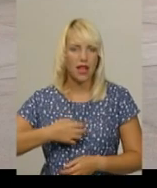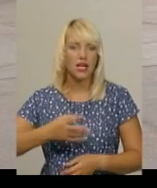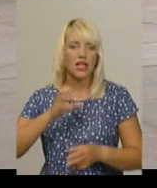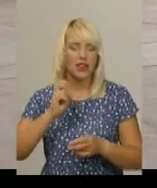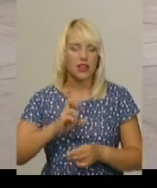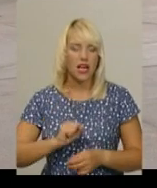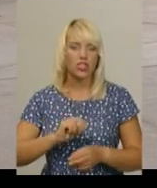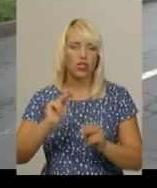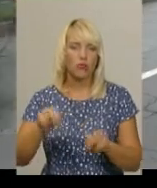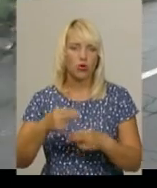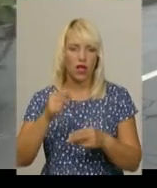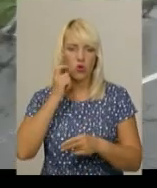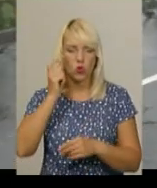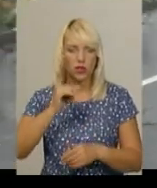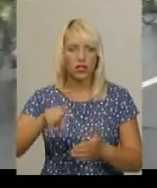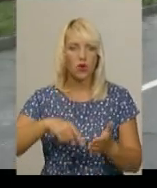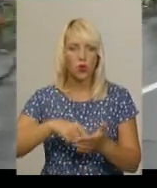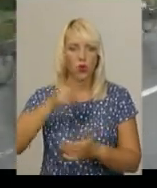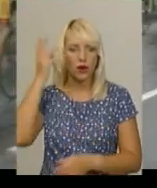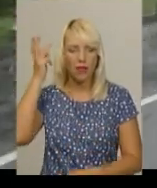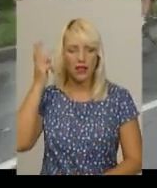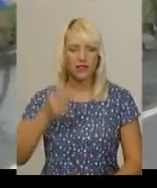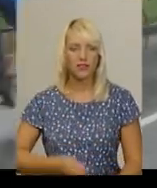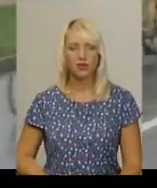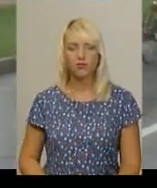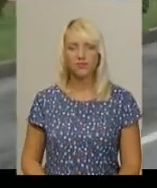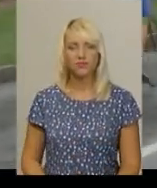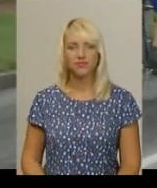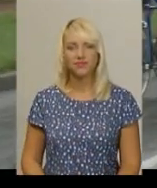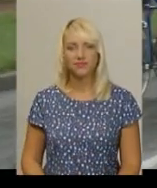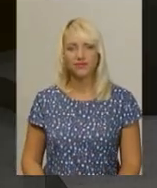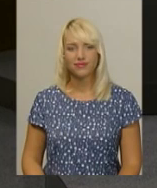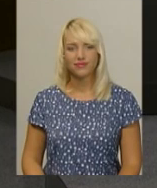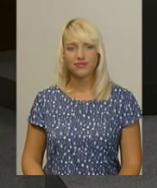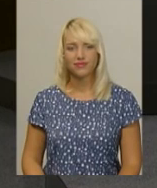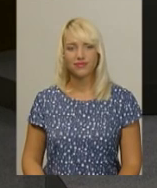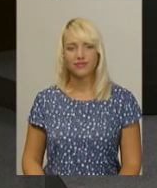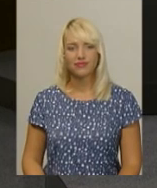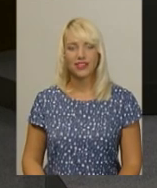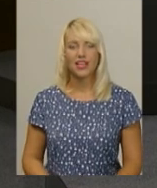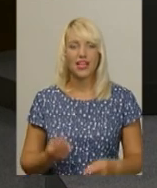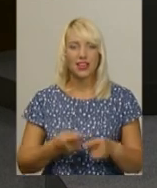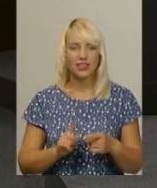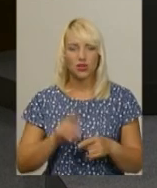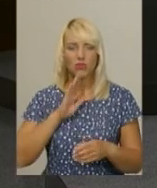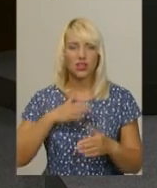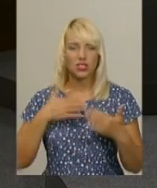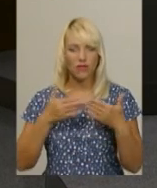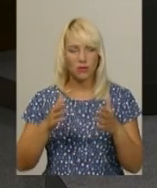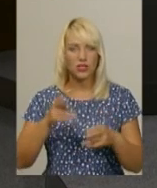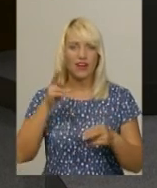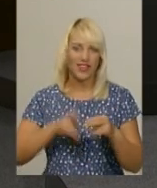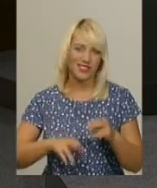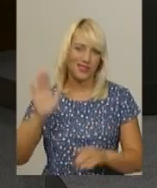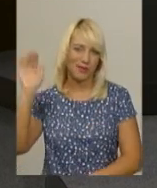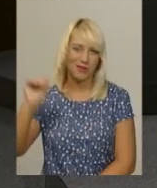України в Хмельницькому. Світлана Поробок, Віктор Кривий, Новини, Поділяцентр. На цьому наш випуск завершено.